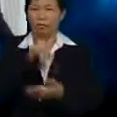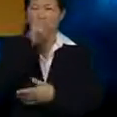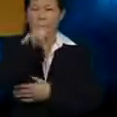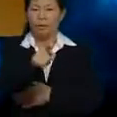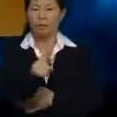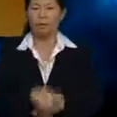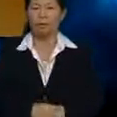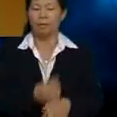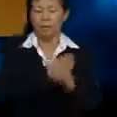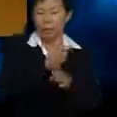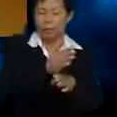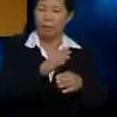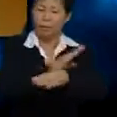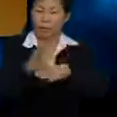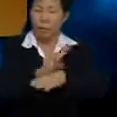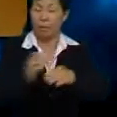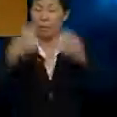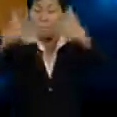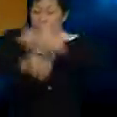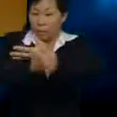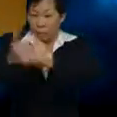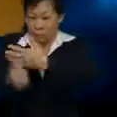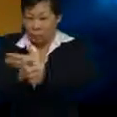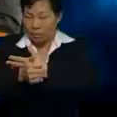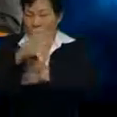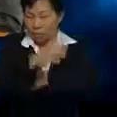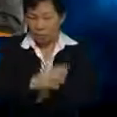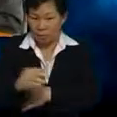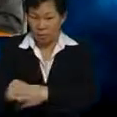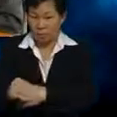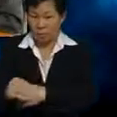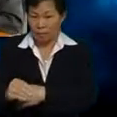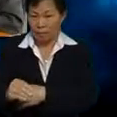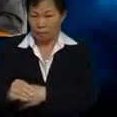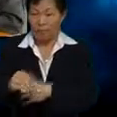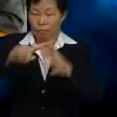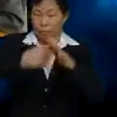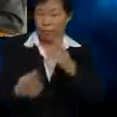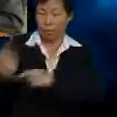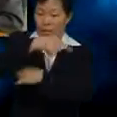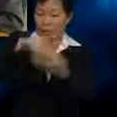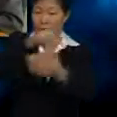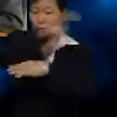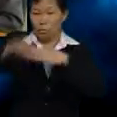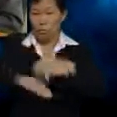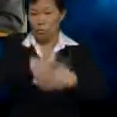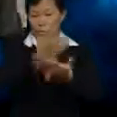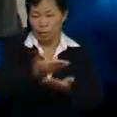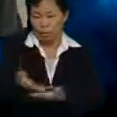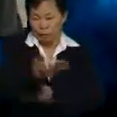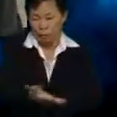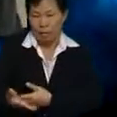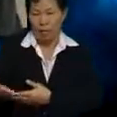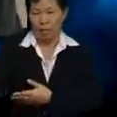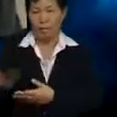Bidang perniagaan ni Terlalu banyak risiko kan Di samping itu Mulai hari ini Semua belian spare part Dan